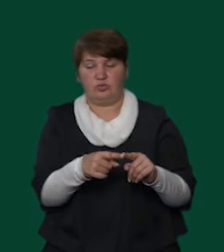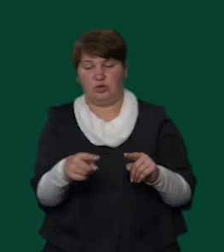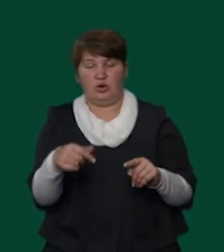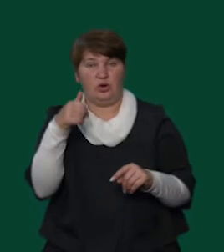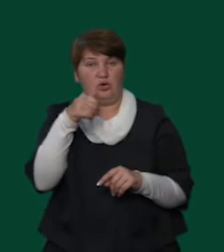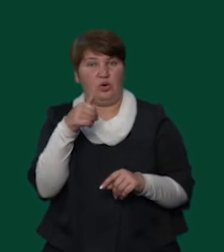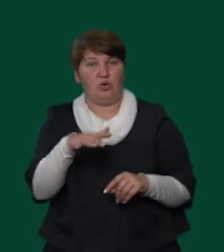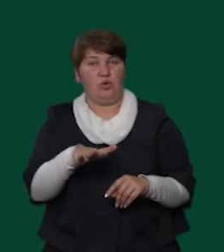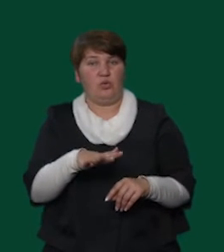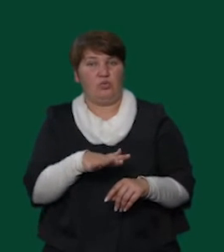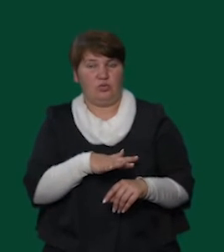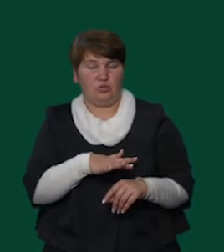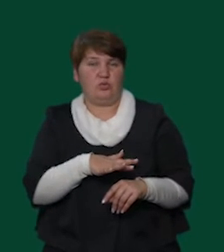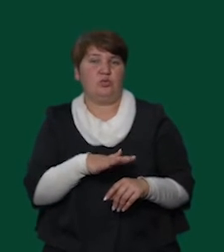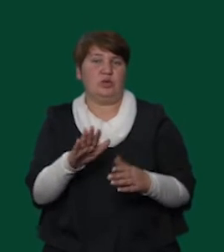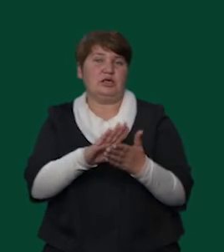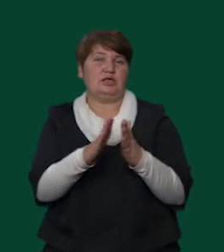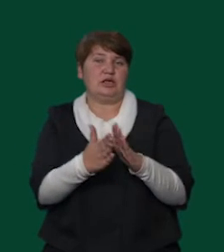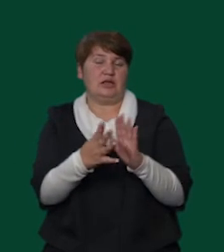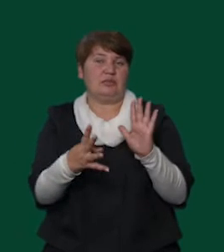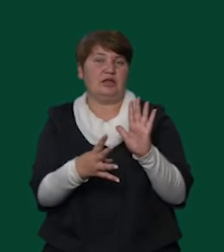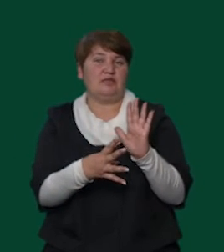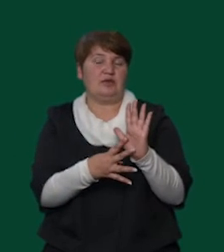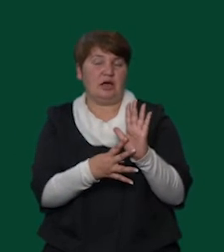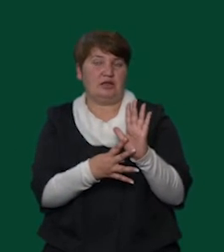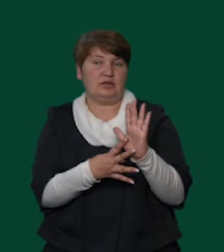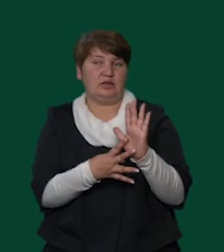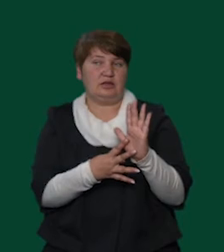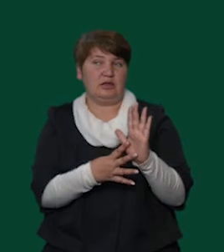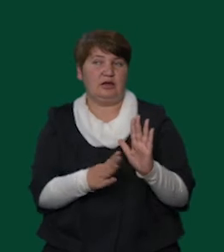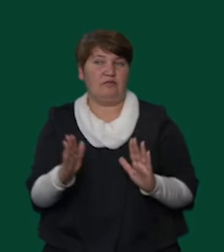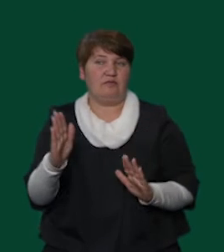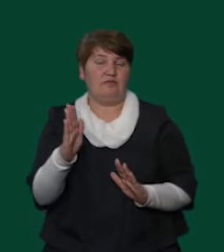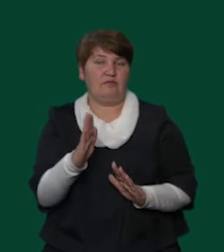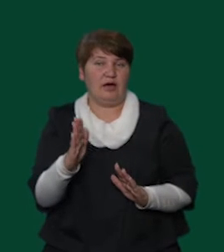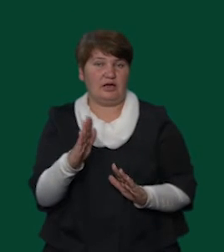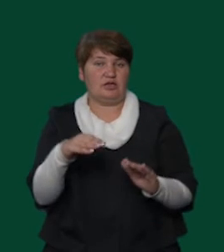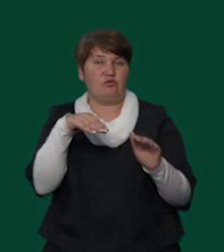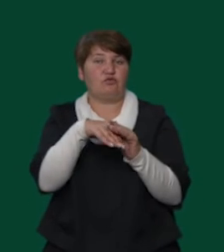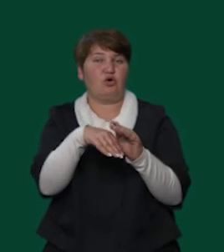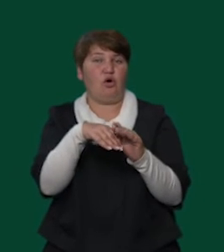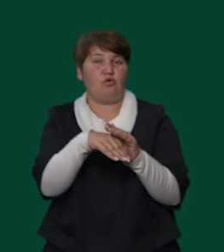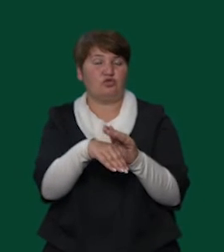захворювання газу і стану на 9 вересня у сховищі знаходиться